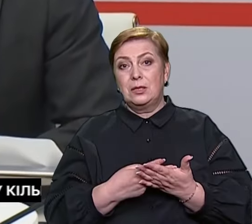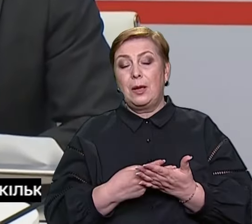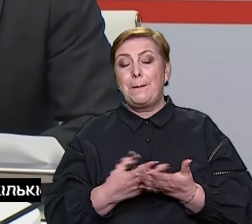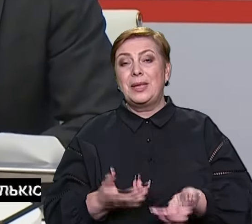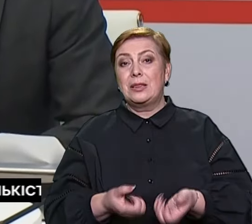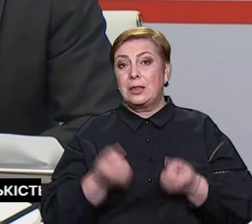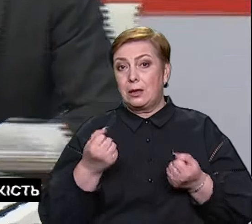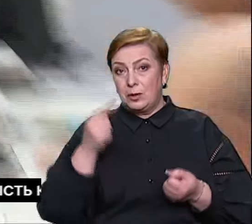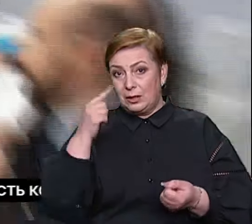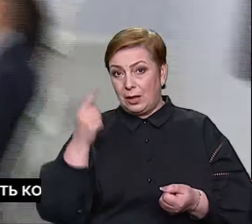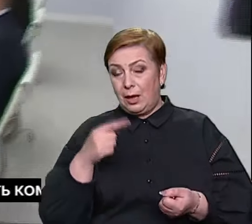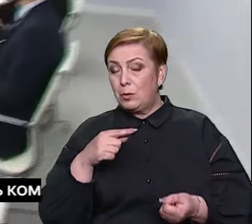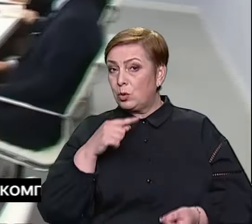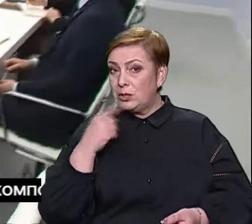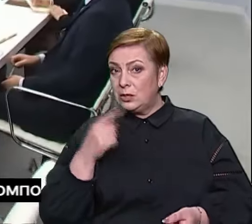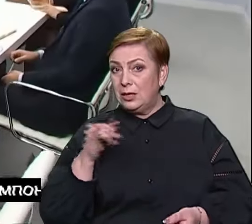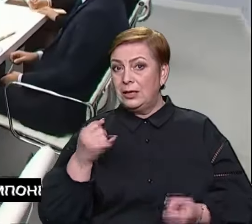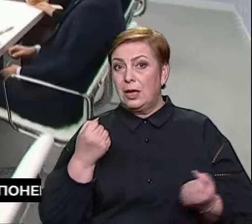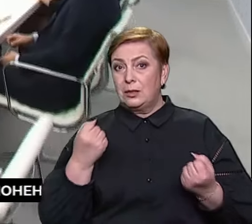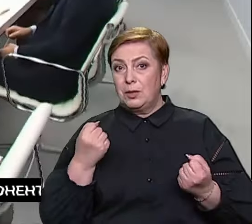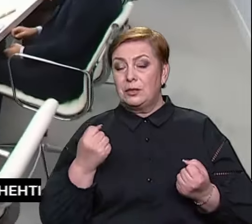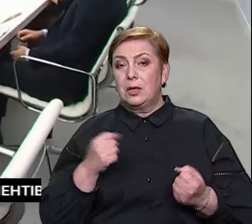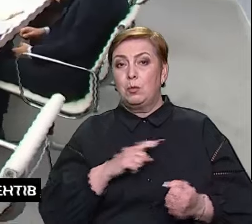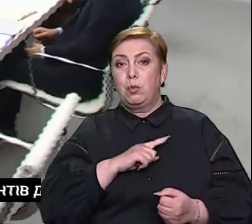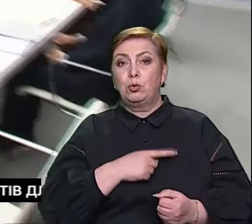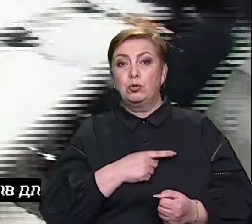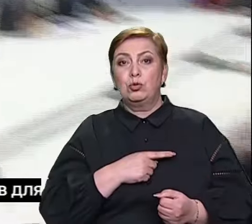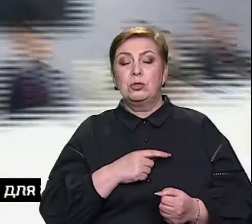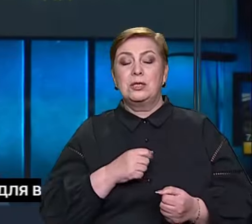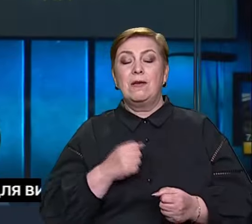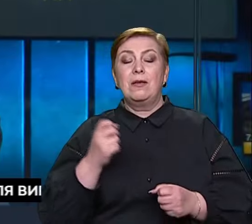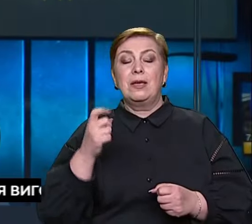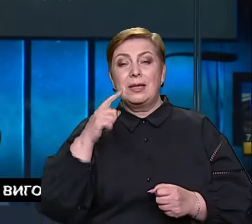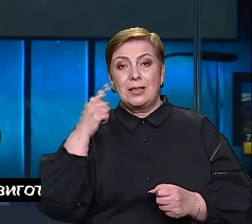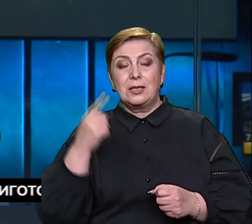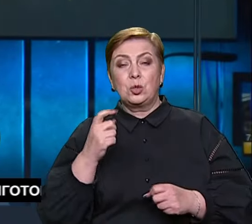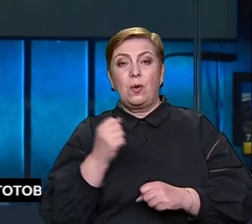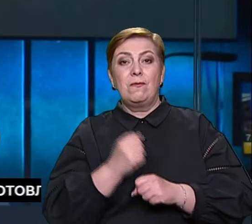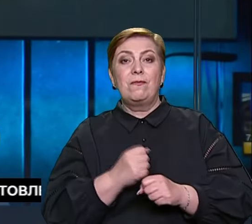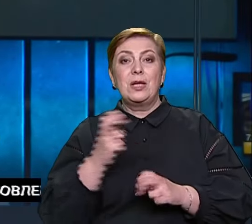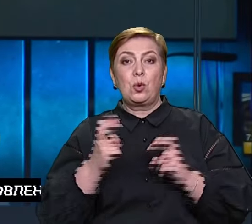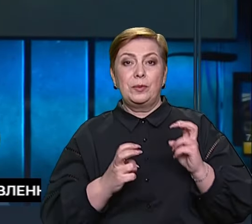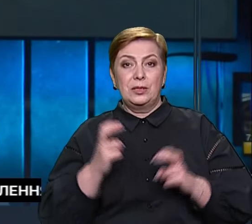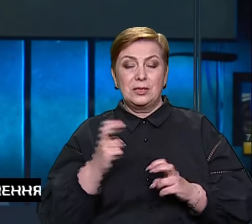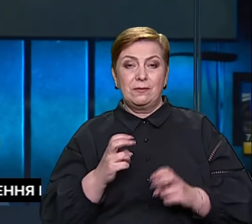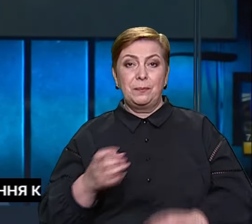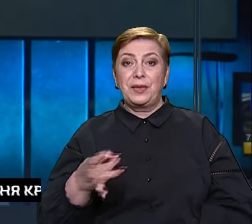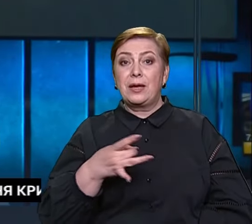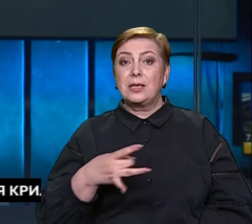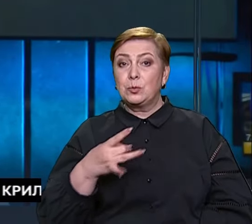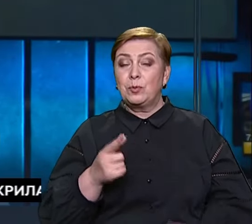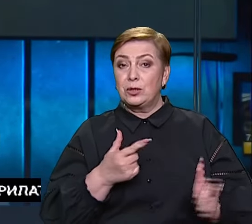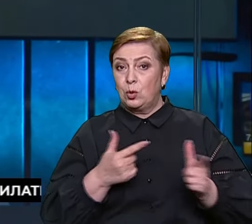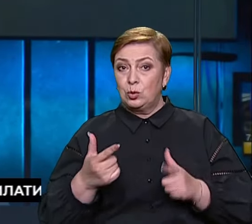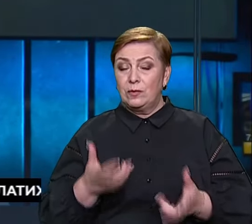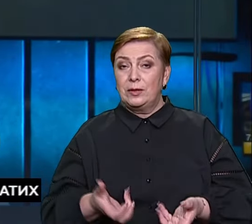Китаєм, Росії та надмірних потужностей китайського виробництва. А республіканці готові підтримати